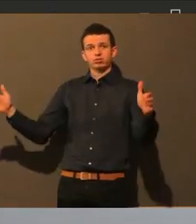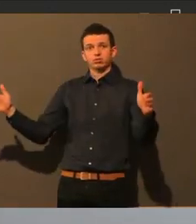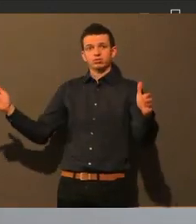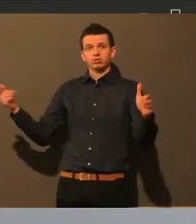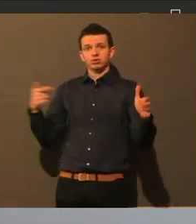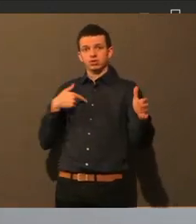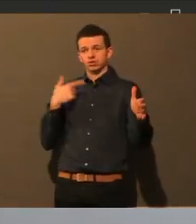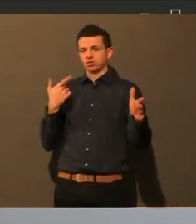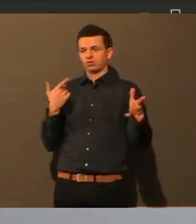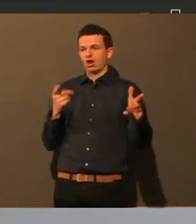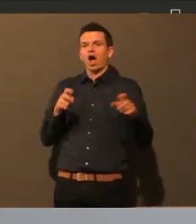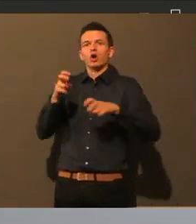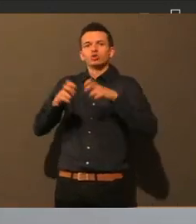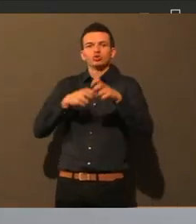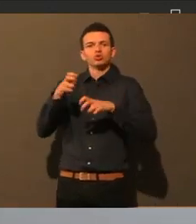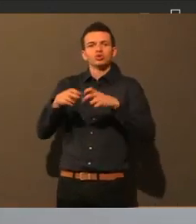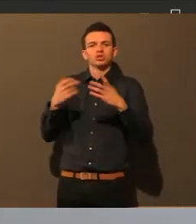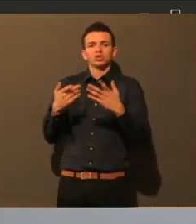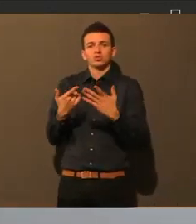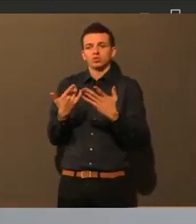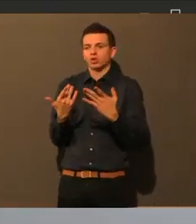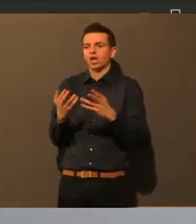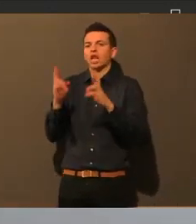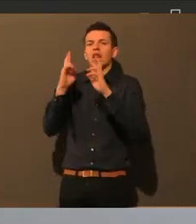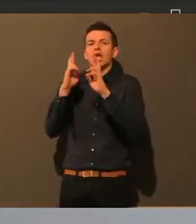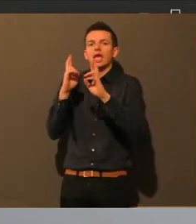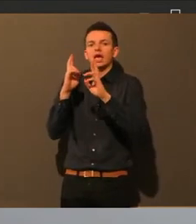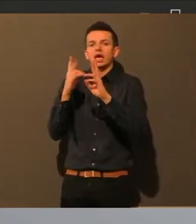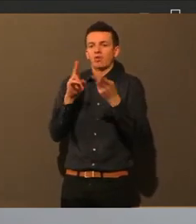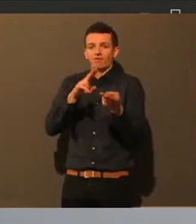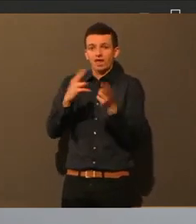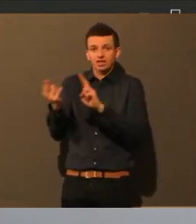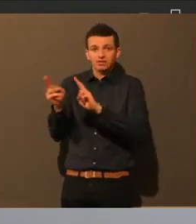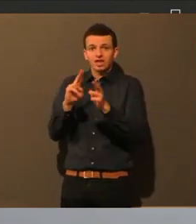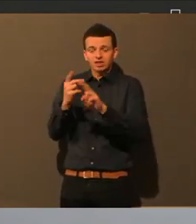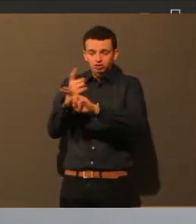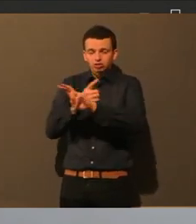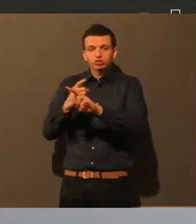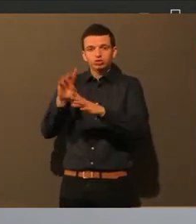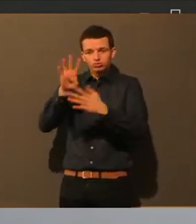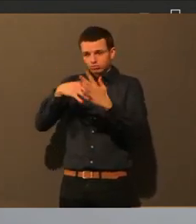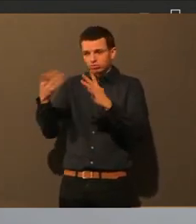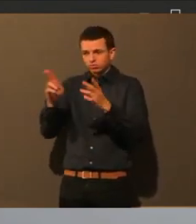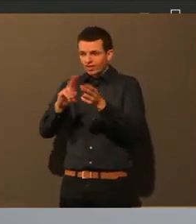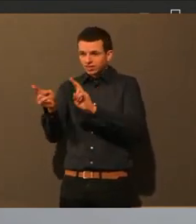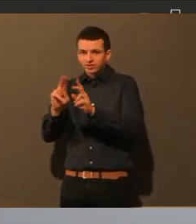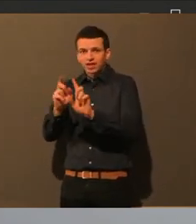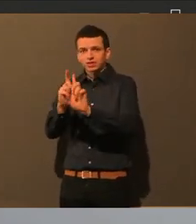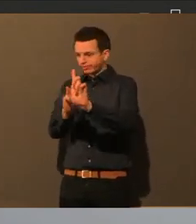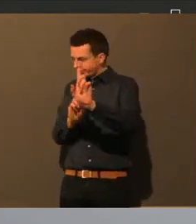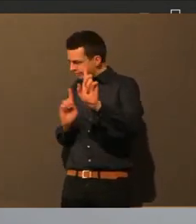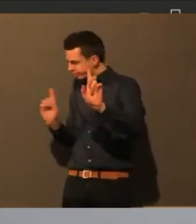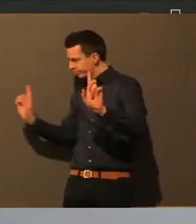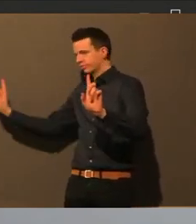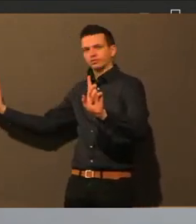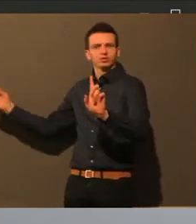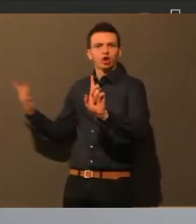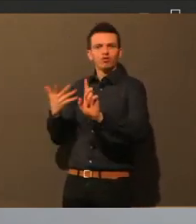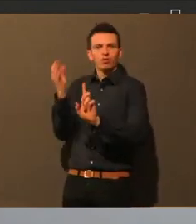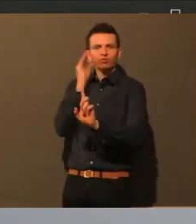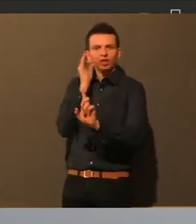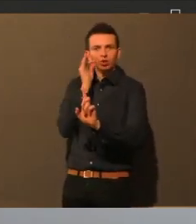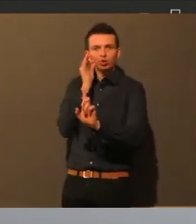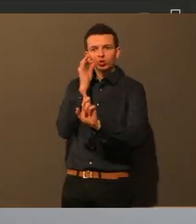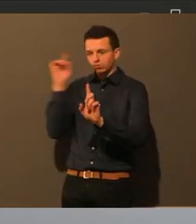festgestellt, da turnen die überall rum und es ist dem Ganzen einfach nicht förderlich. Und ja,